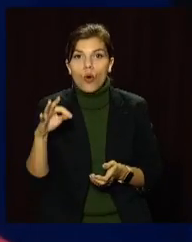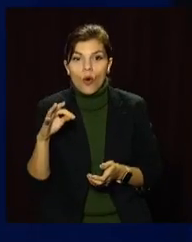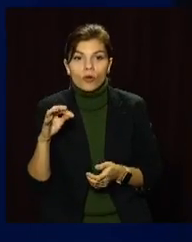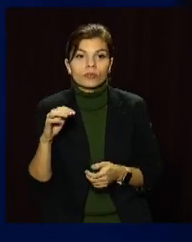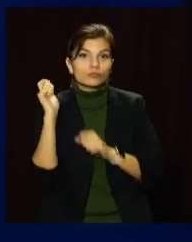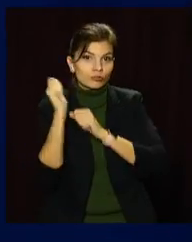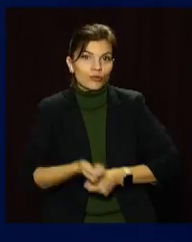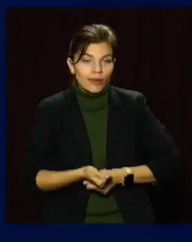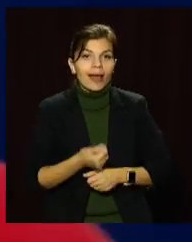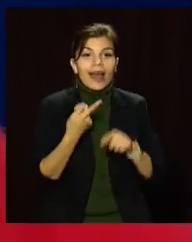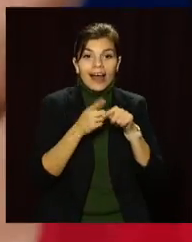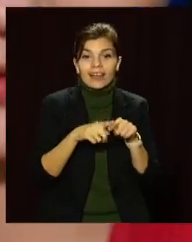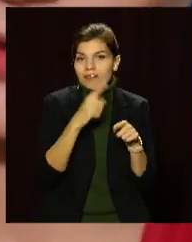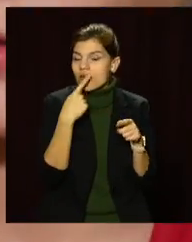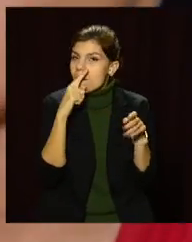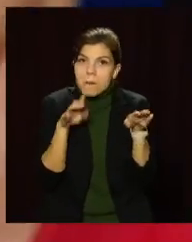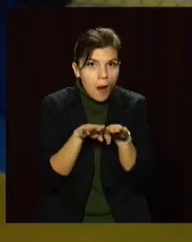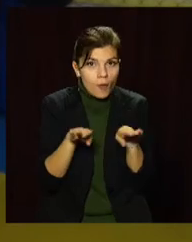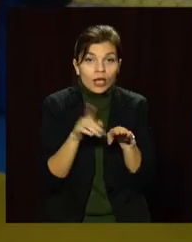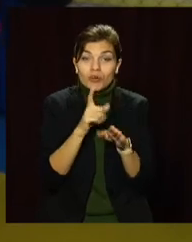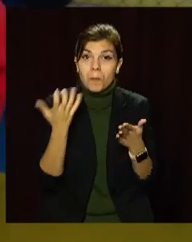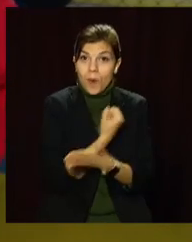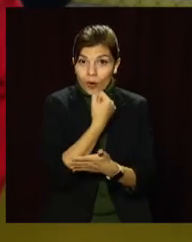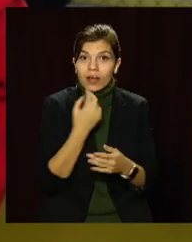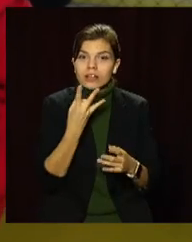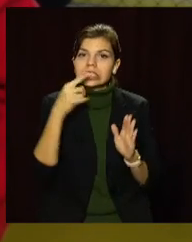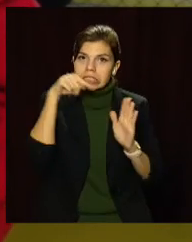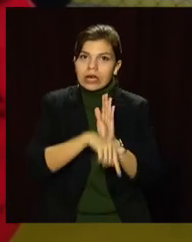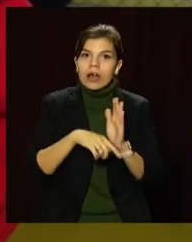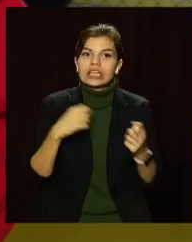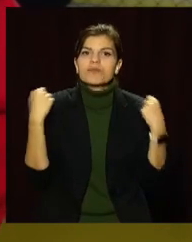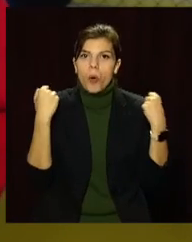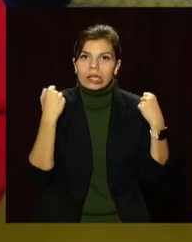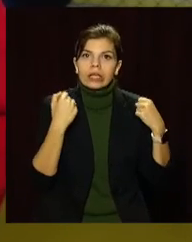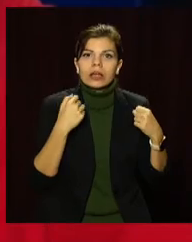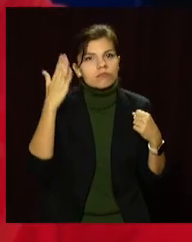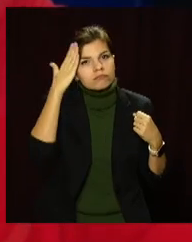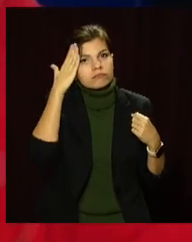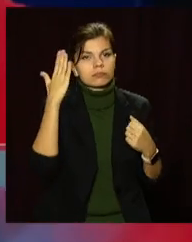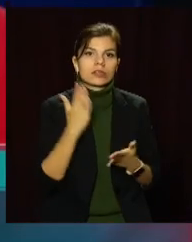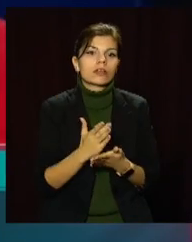розповідає, ці види спорту схожі і, щоб перемогти в бою, має значення спортивний інтелект.